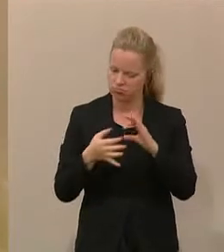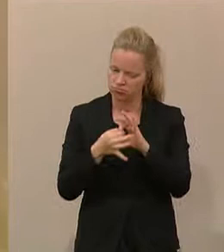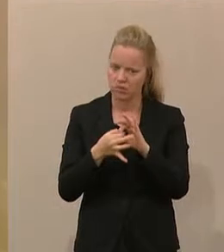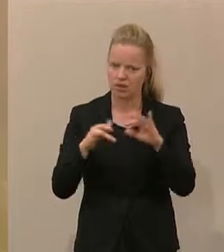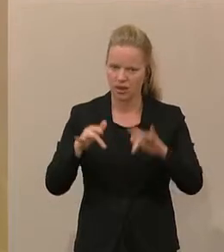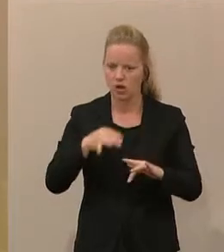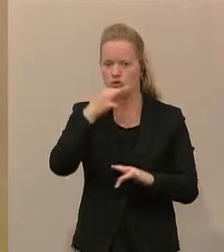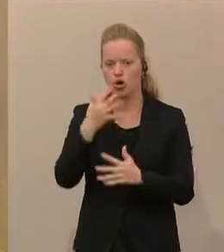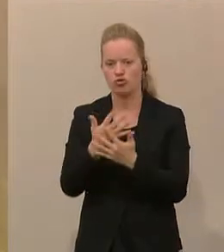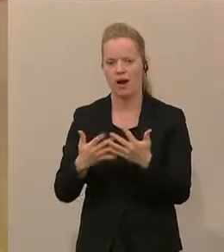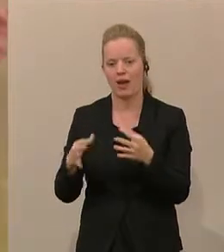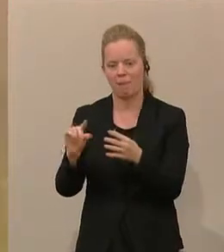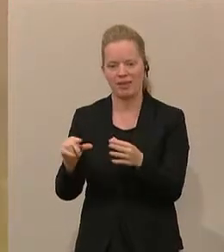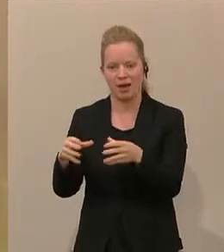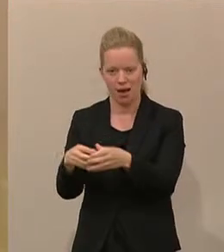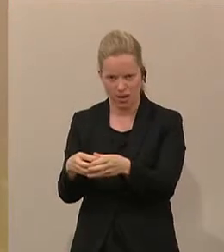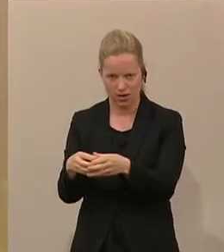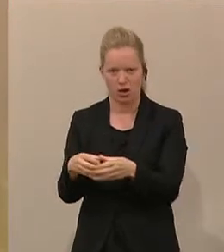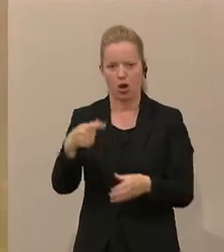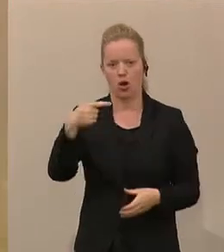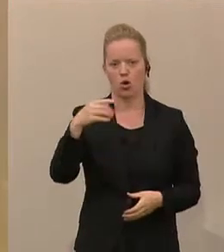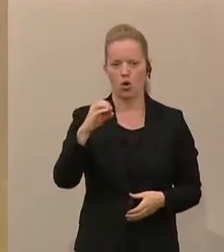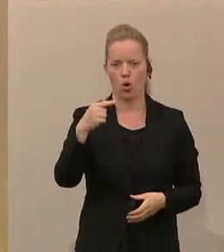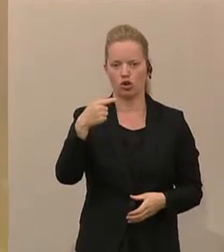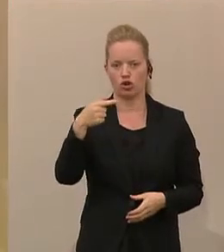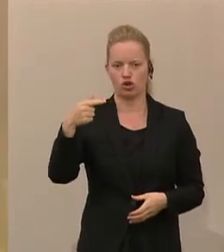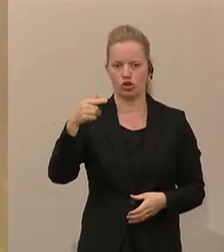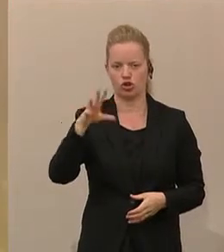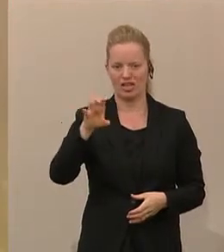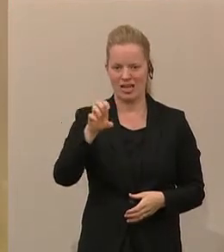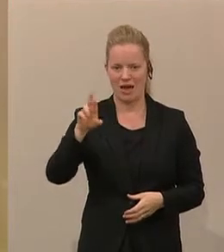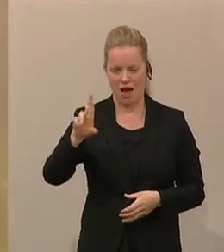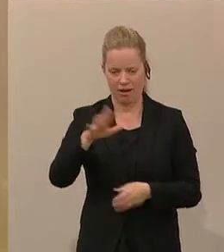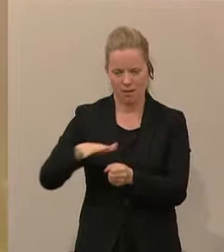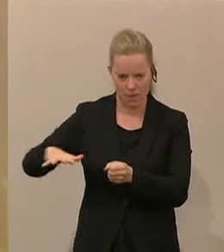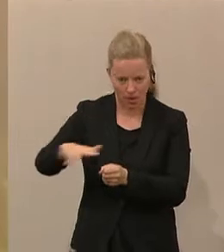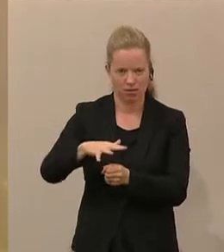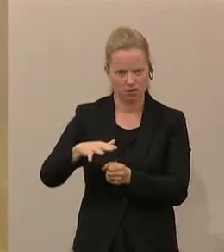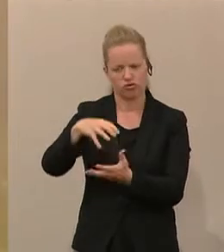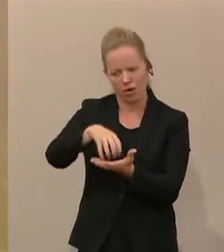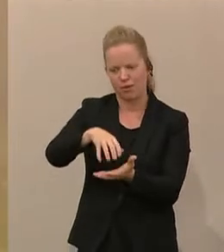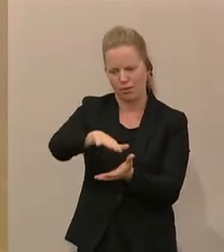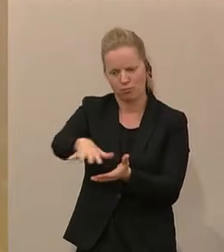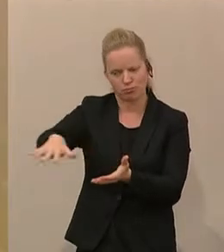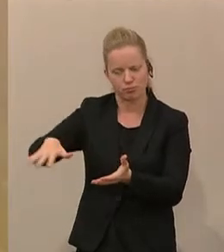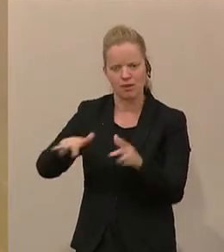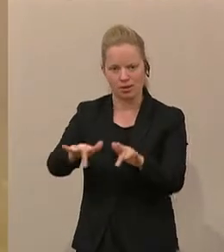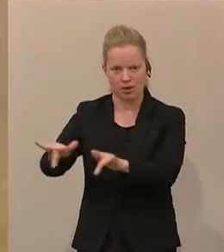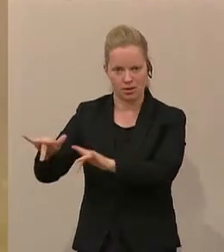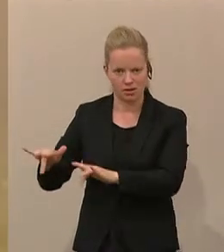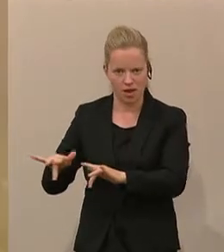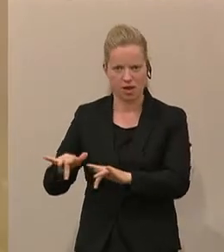Minderheit, konzentriert im Gottschea-Gebiet, aber auch in der Stadt Celia, Zilli und auch in anderen Gebieten.